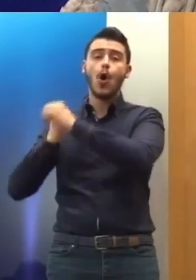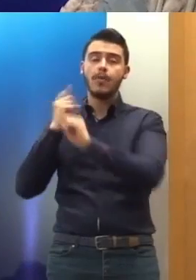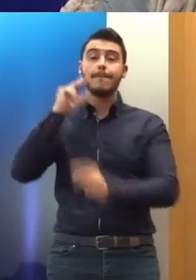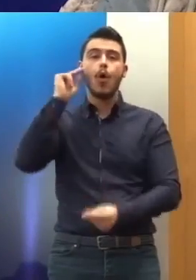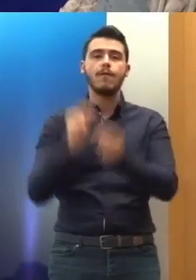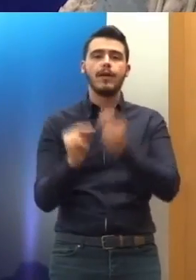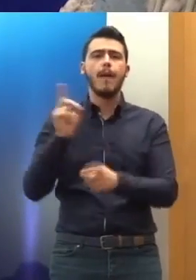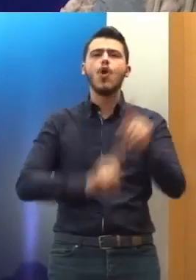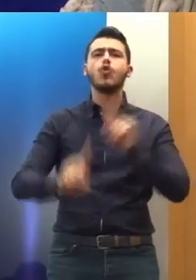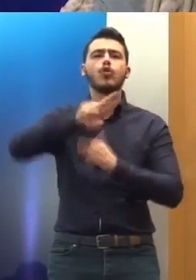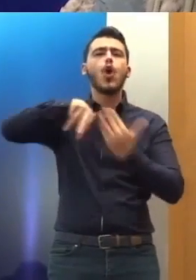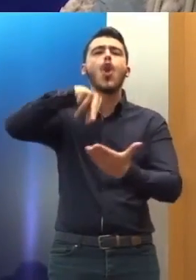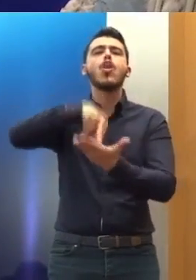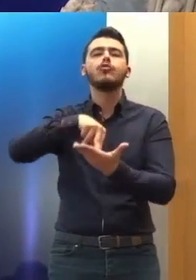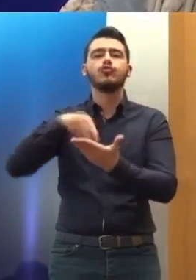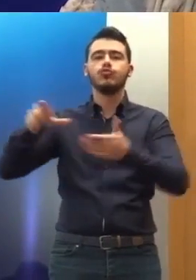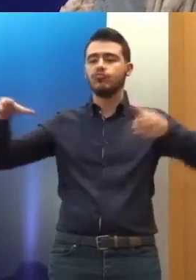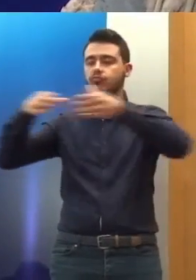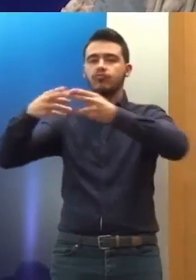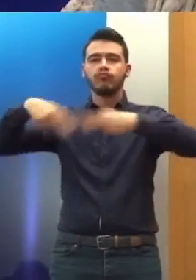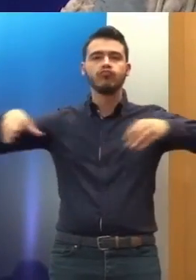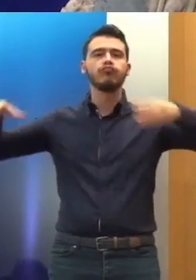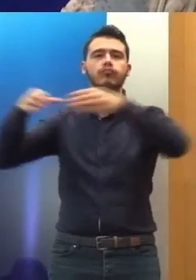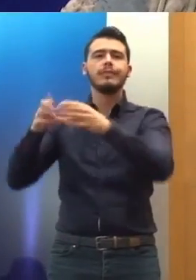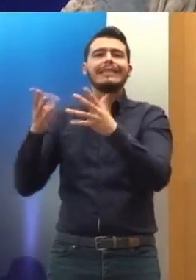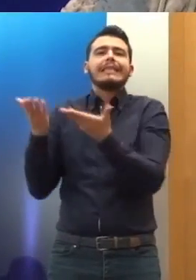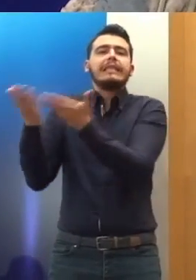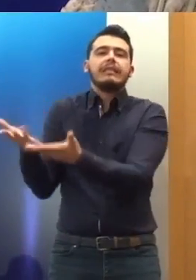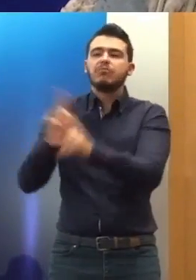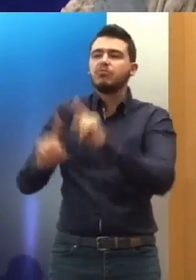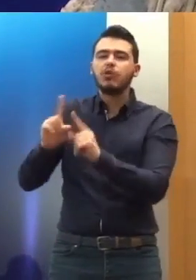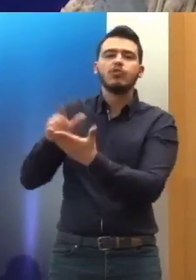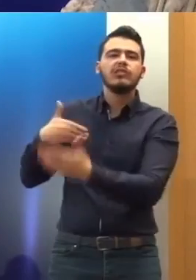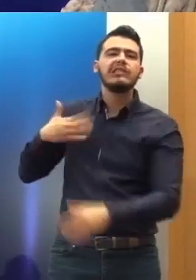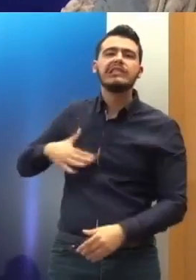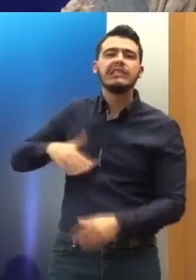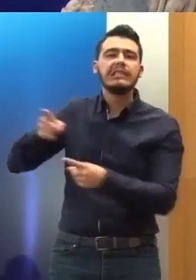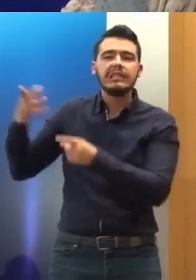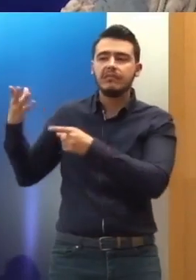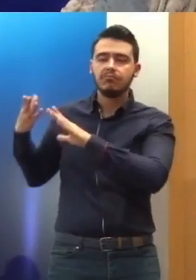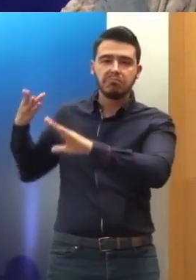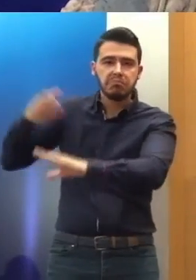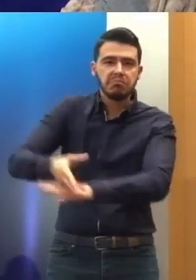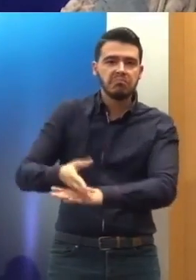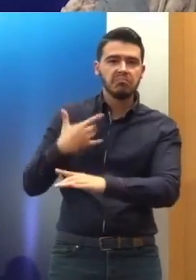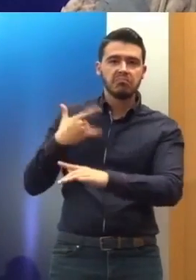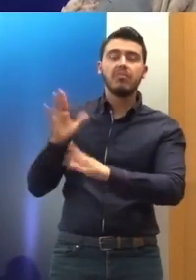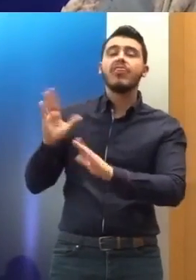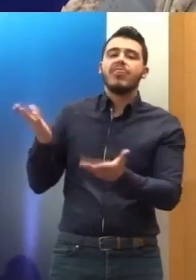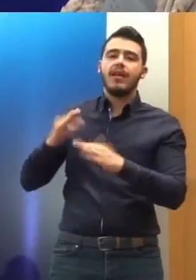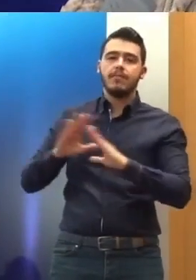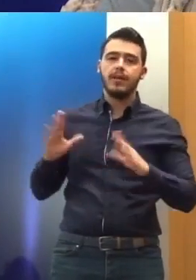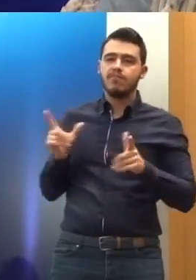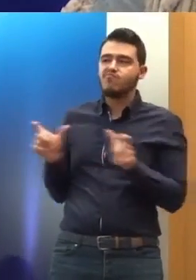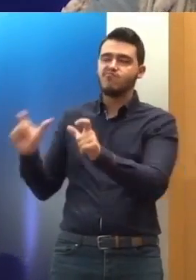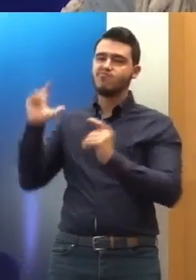ένα πρόβλημα κατανόησης, αν θέλετε, του έργου της Επιτροπής, πρόσβασης της Επιτροπής στους χώρους